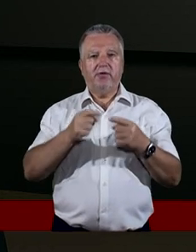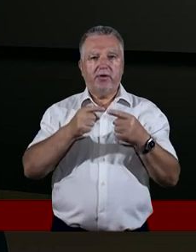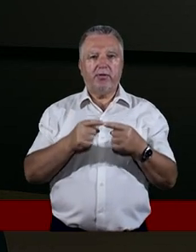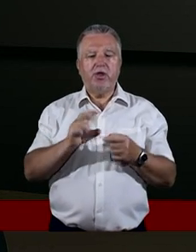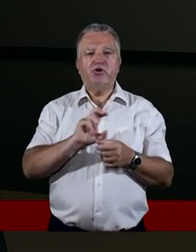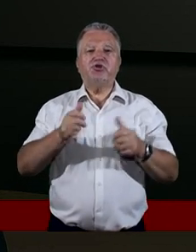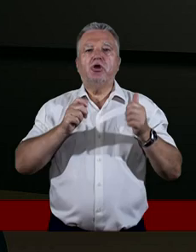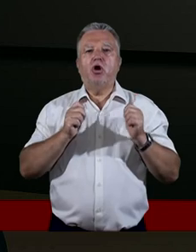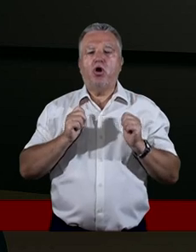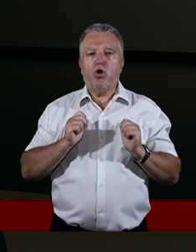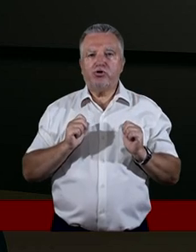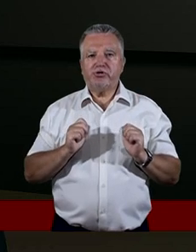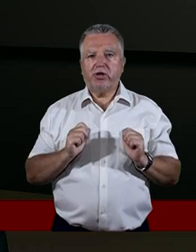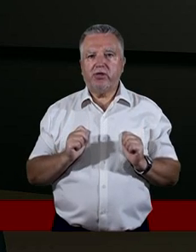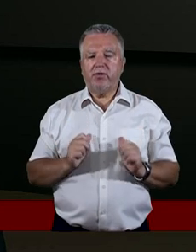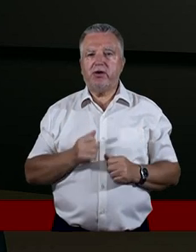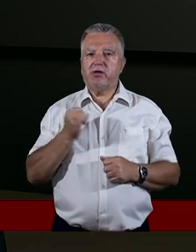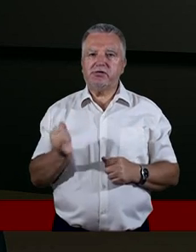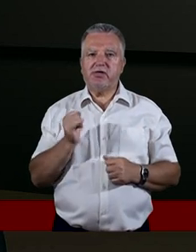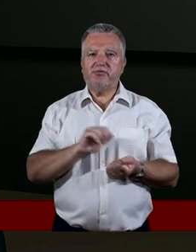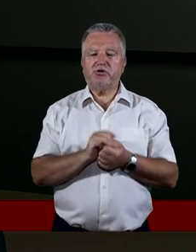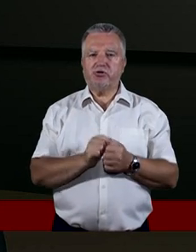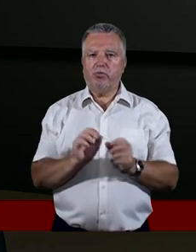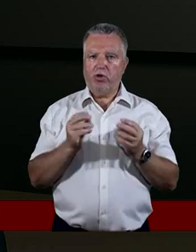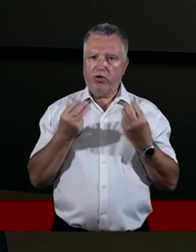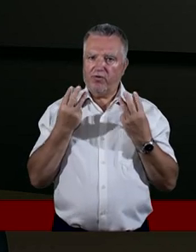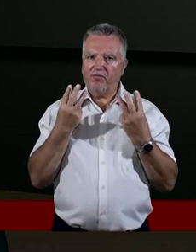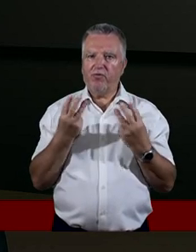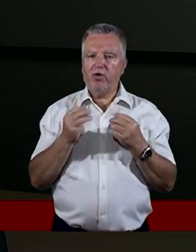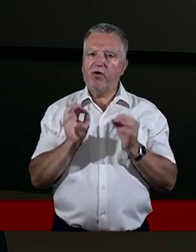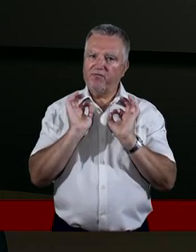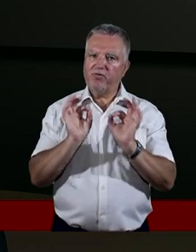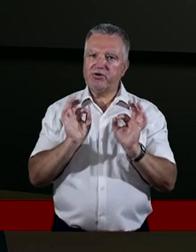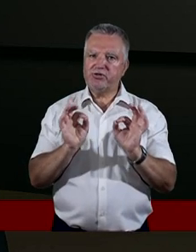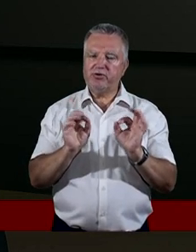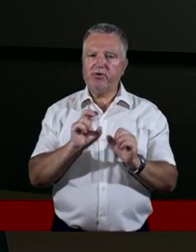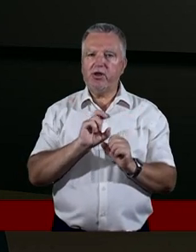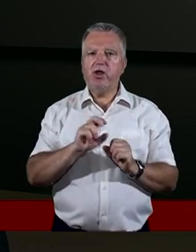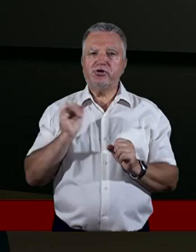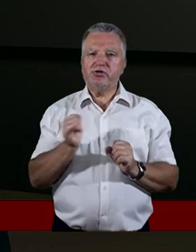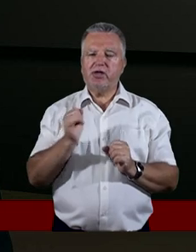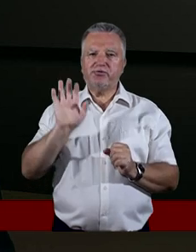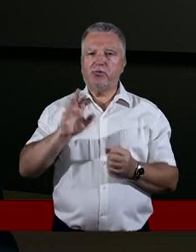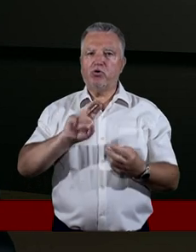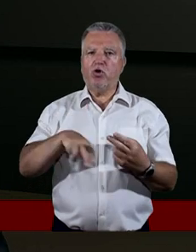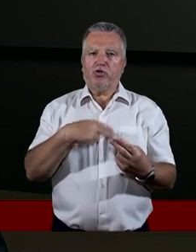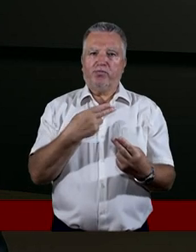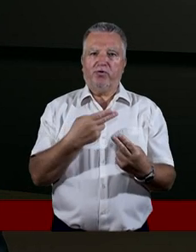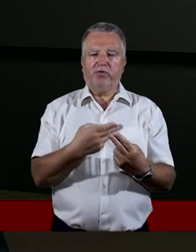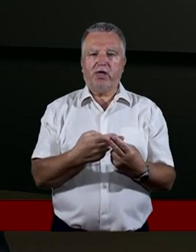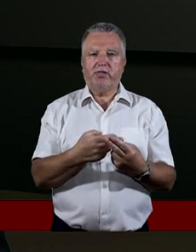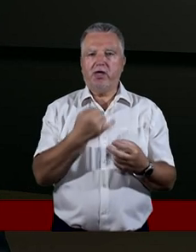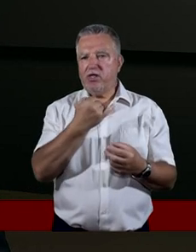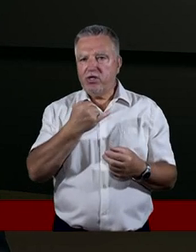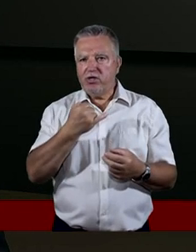oczekiwania zawsze są właściwe, czy na te oczekiwania zawsze Pan Bóg odpowiada? Posłuchajcie innego